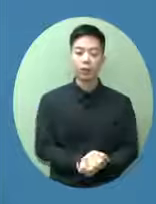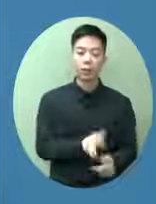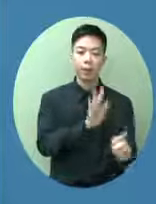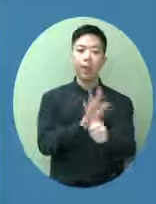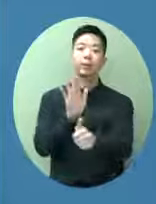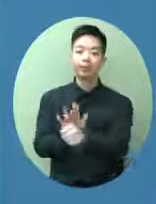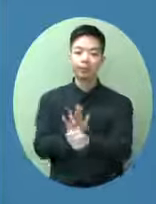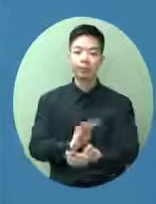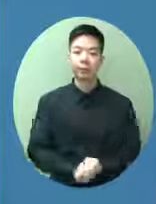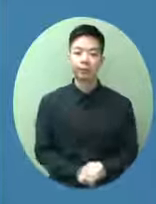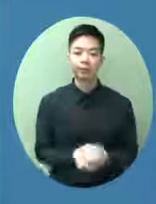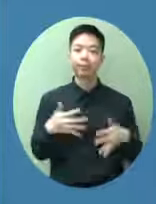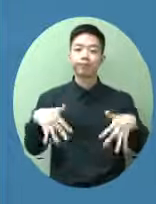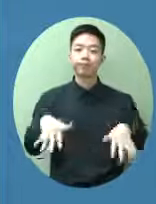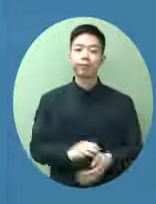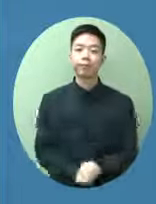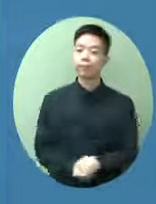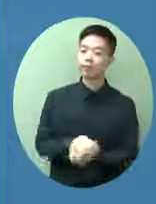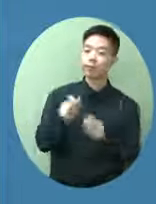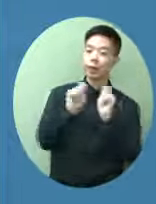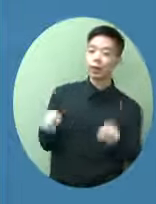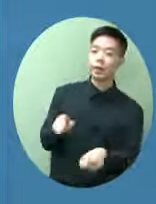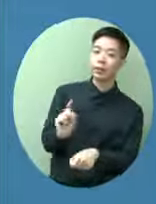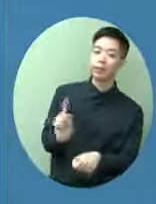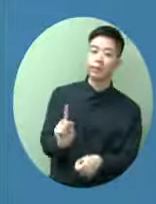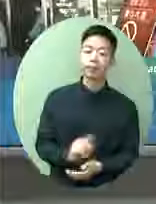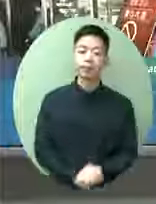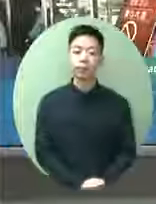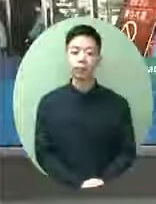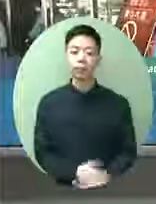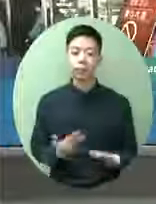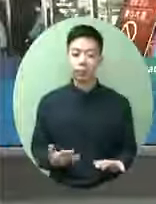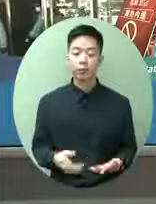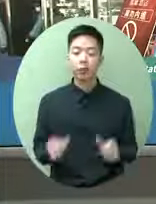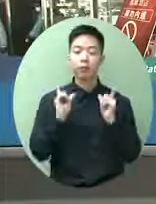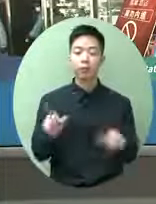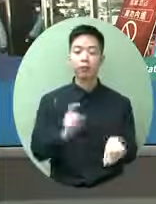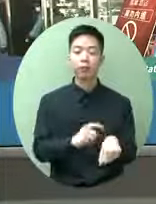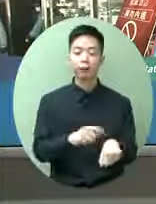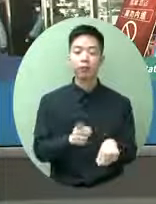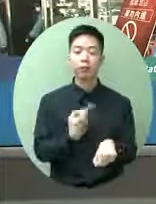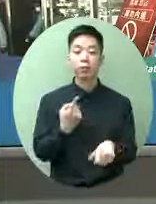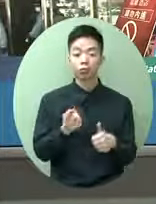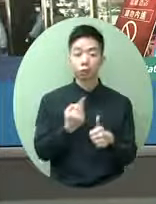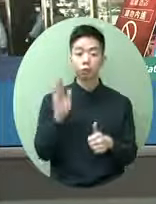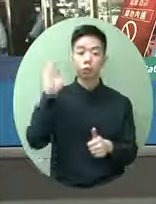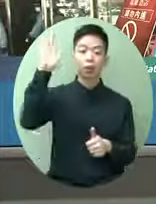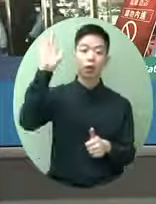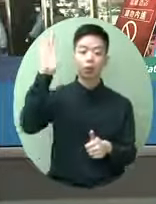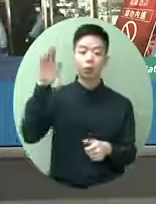舒緩好 今天說到這裡 看看大家有問題現在提問時間 請問提問的記者先舉手喊到你之後